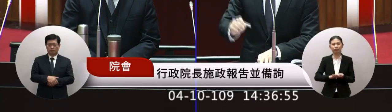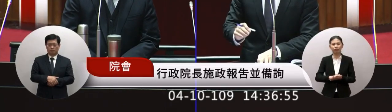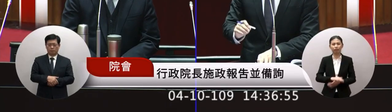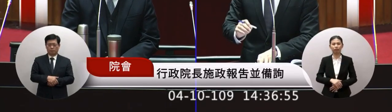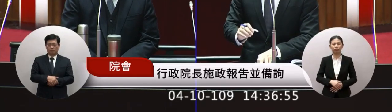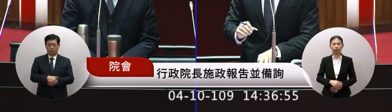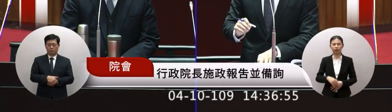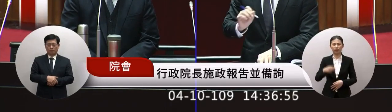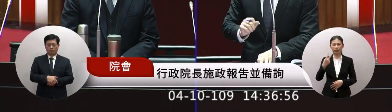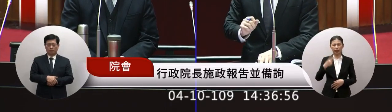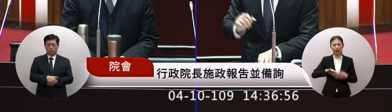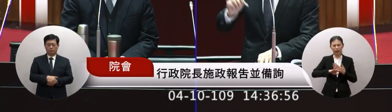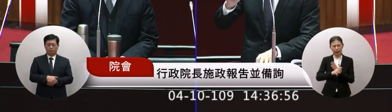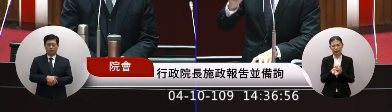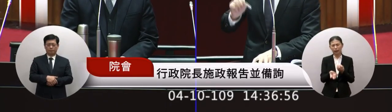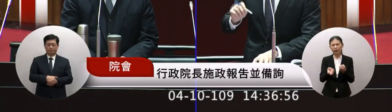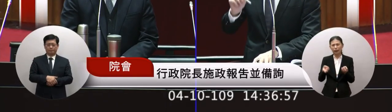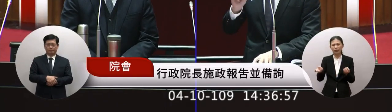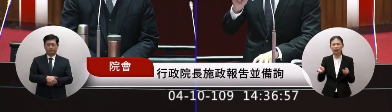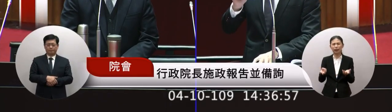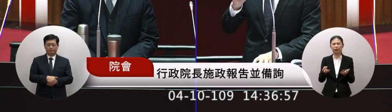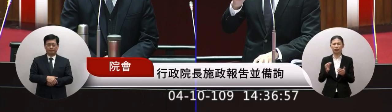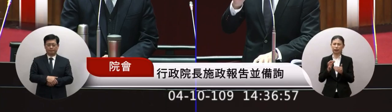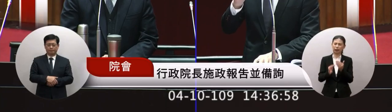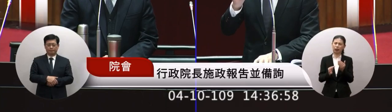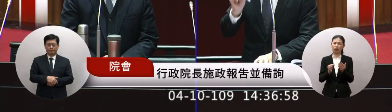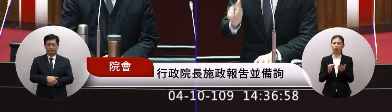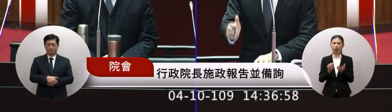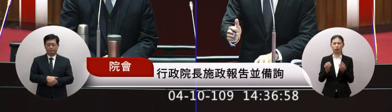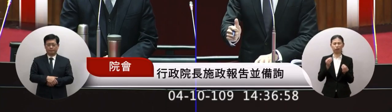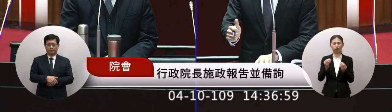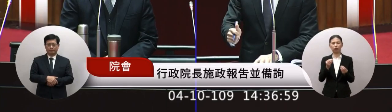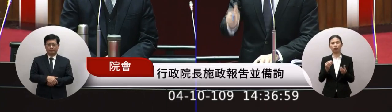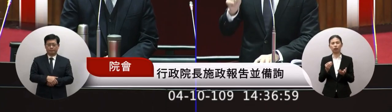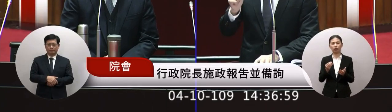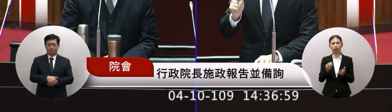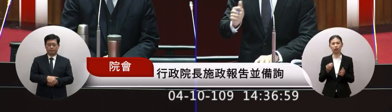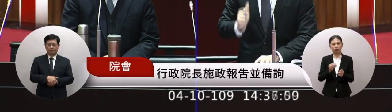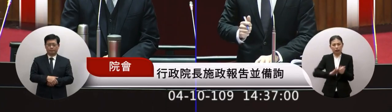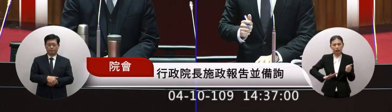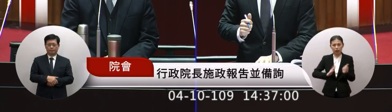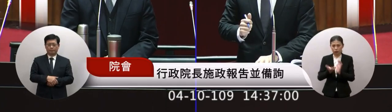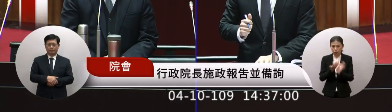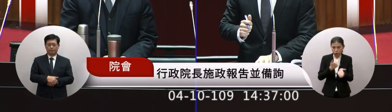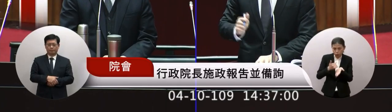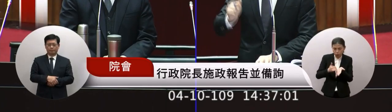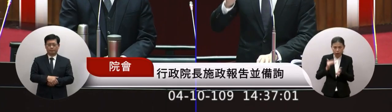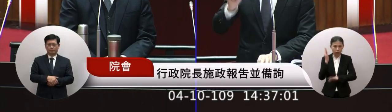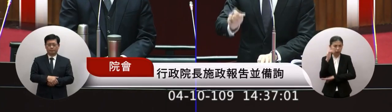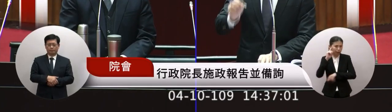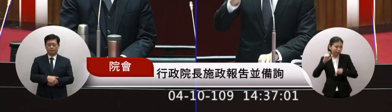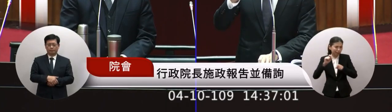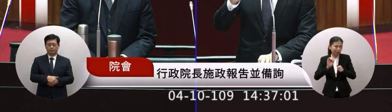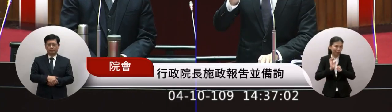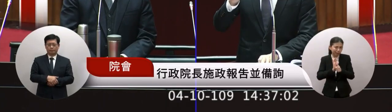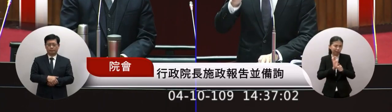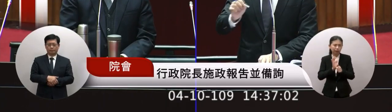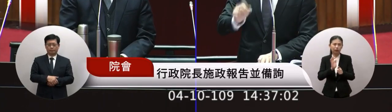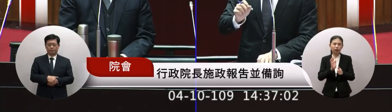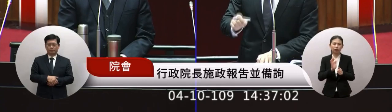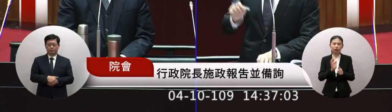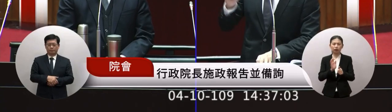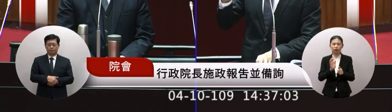大大小小的工作都是給台灣的現在我們一些異性一些政策在推薦的時候不是